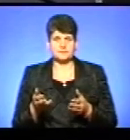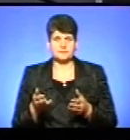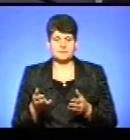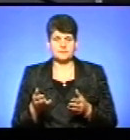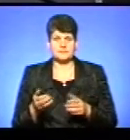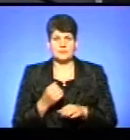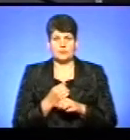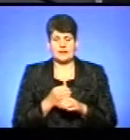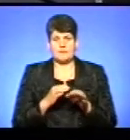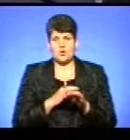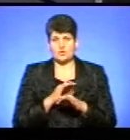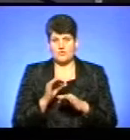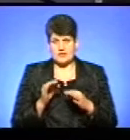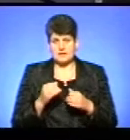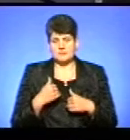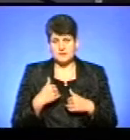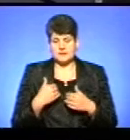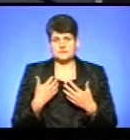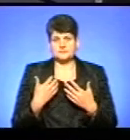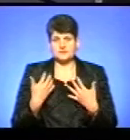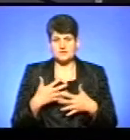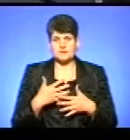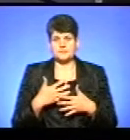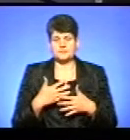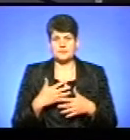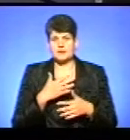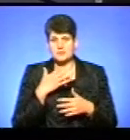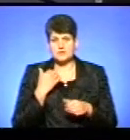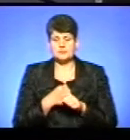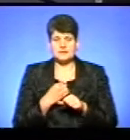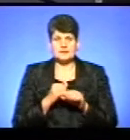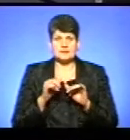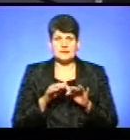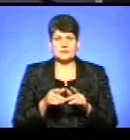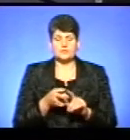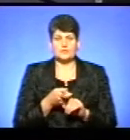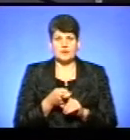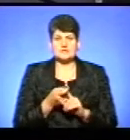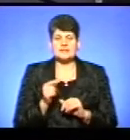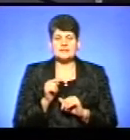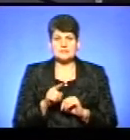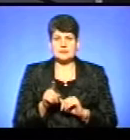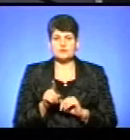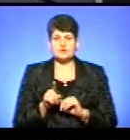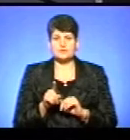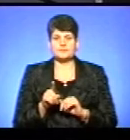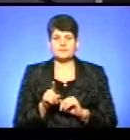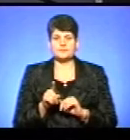Здійснили проєктування. Тобто ми доволі вже багато здійснили діяльності, які були пов'язані з тим, щоб почати